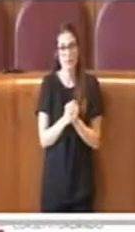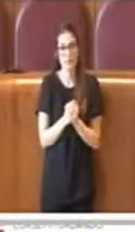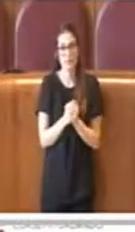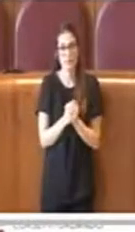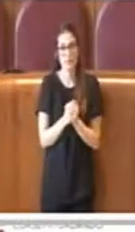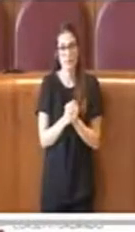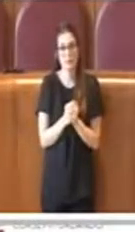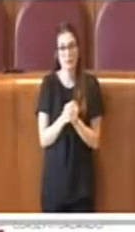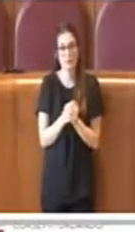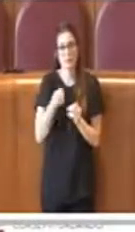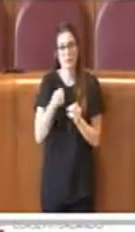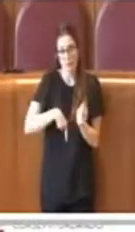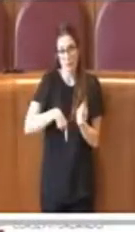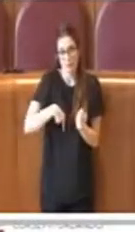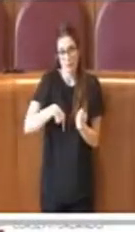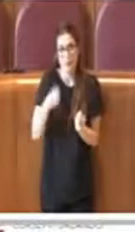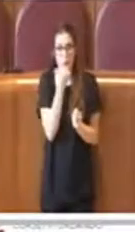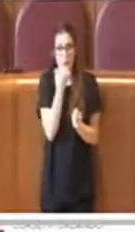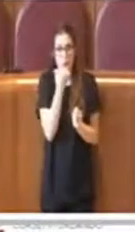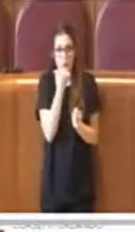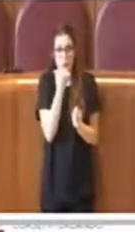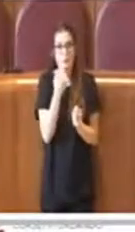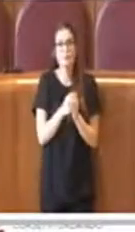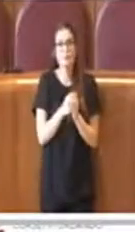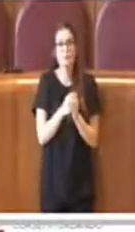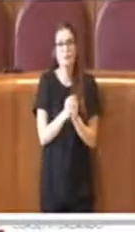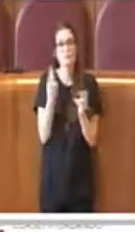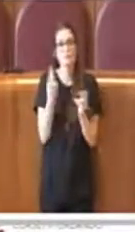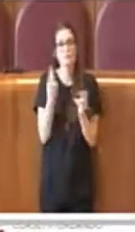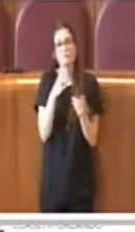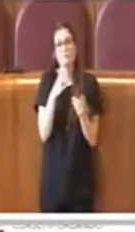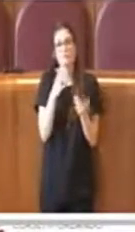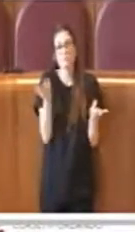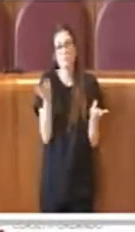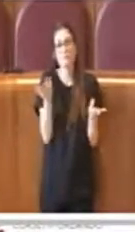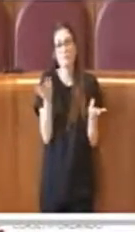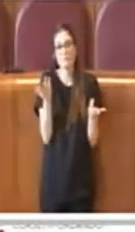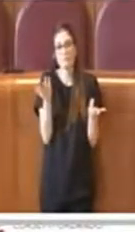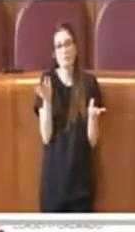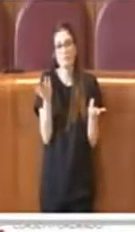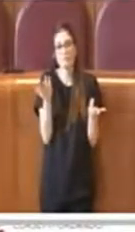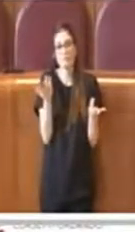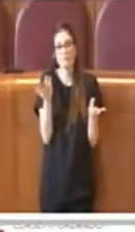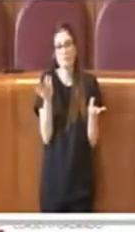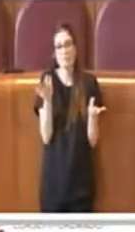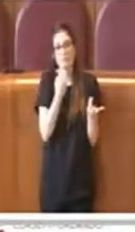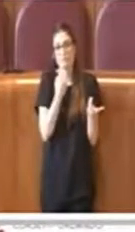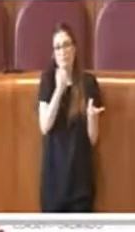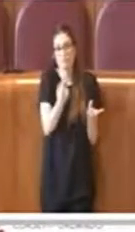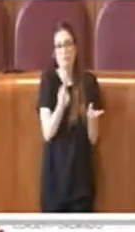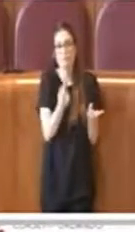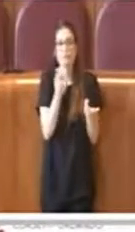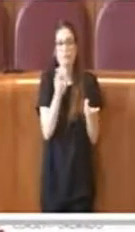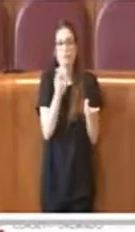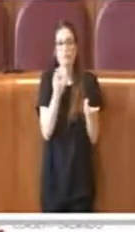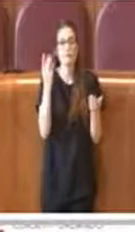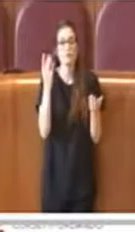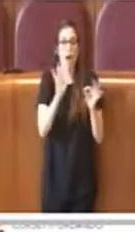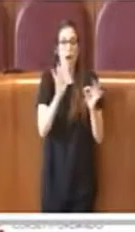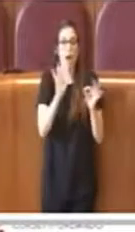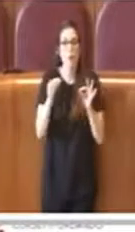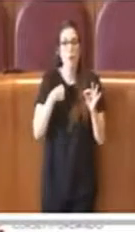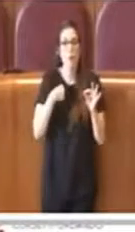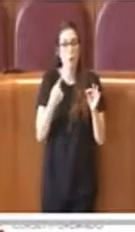Mi sono dilungata molto, quindi accenerò semplicemente al fatto che sono previste delle incompatibilità